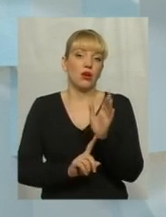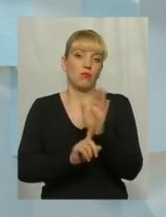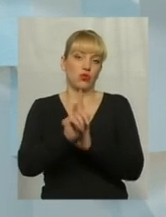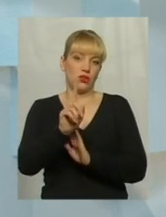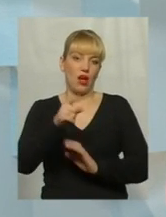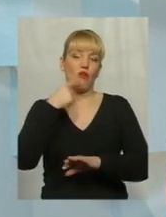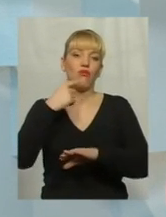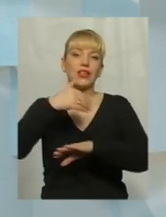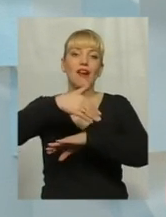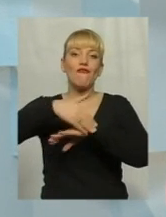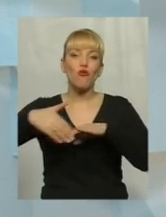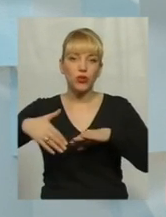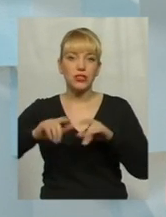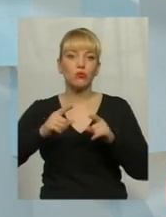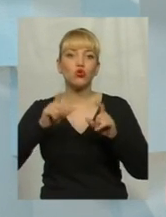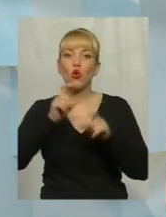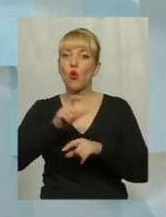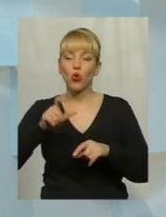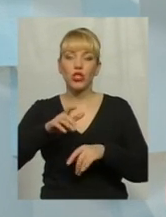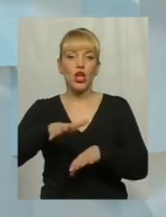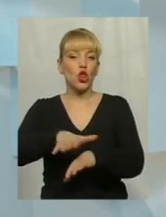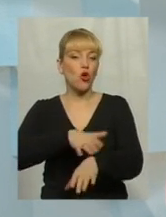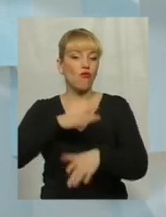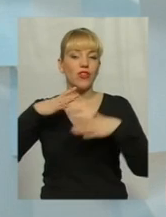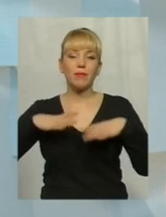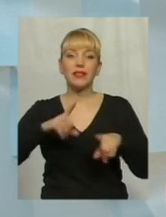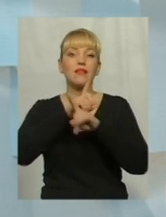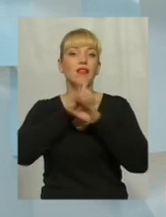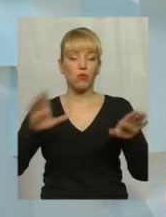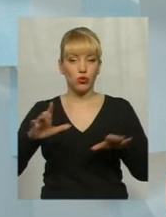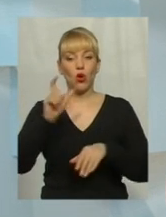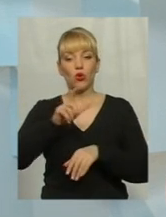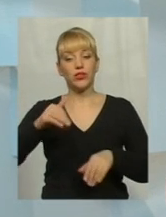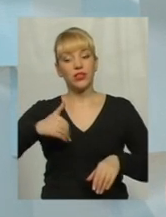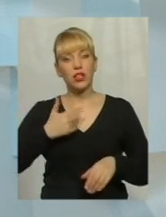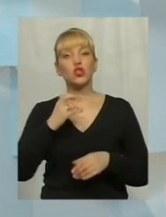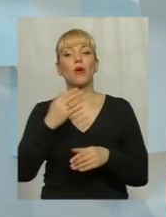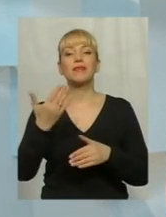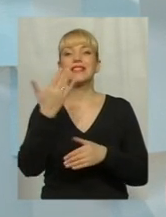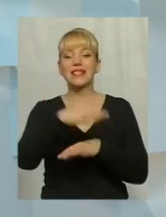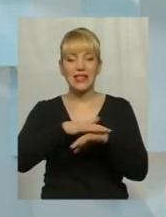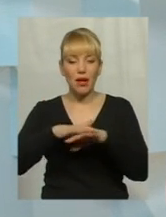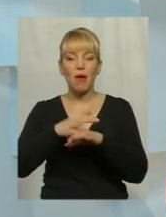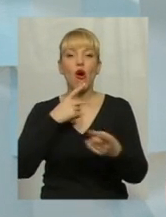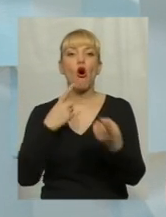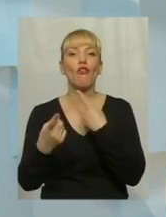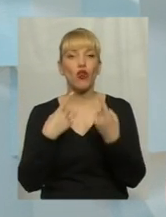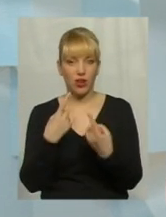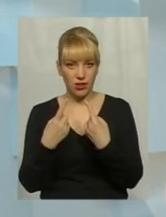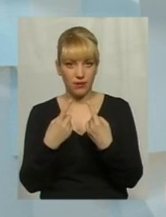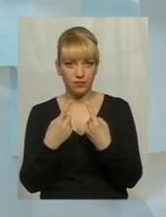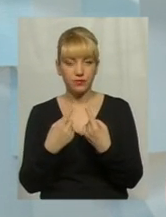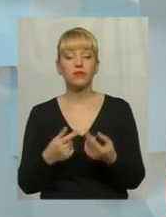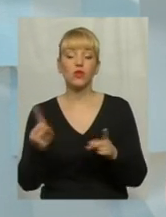вулиця, тому що люди довго не терпітимуть. Люди хочуть, аби з ними говорили. Принаймні, хоча б говорили, щоб